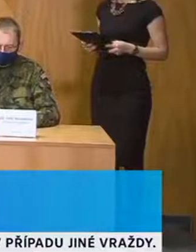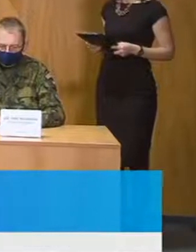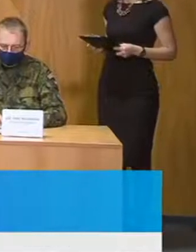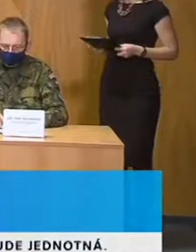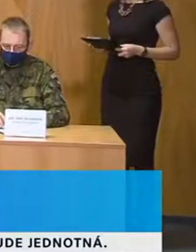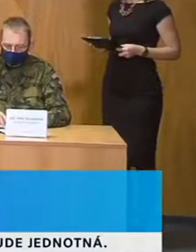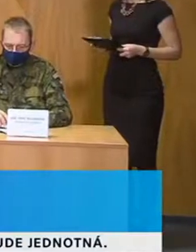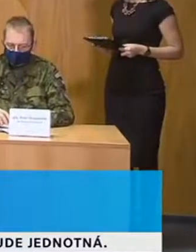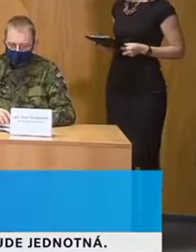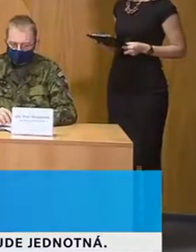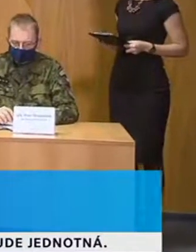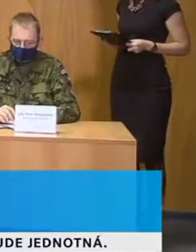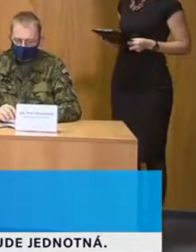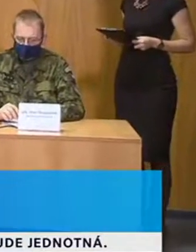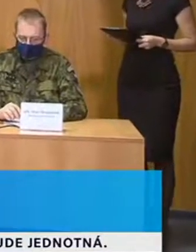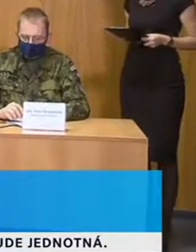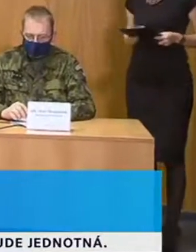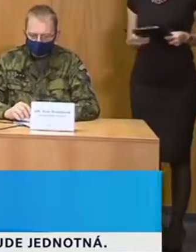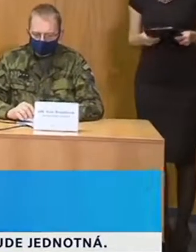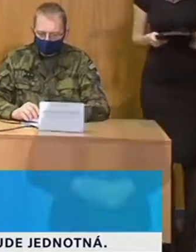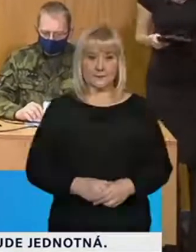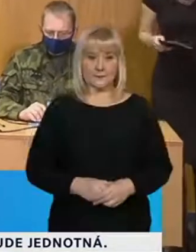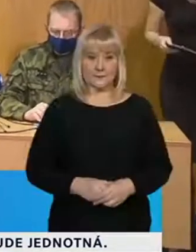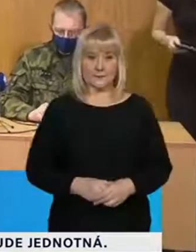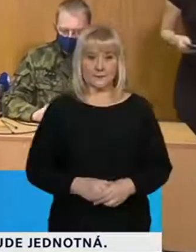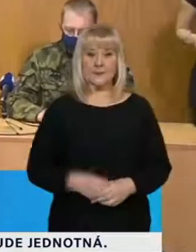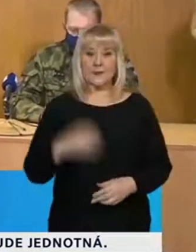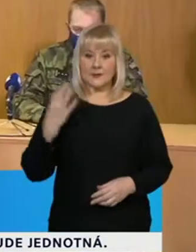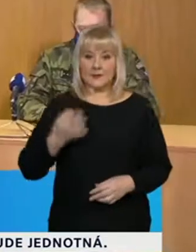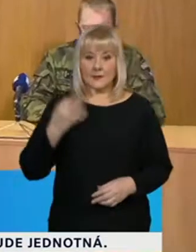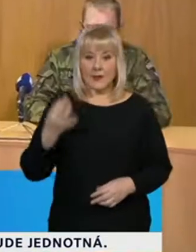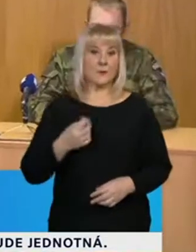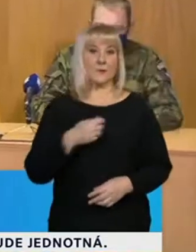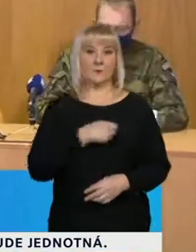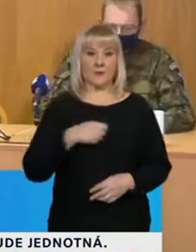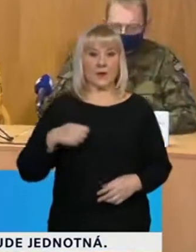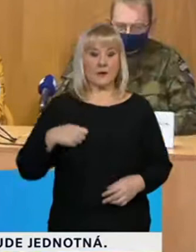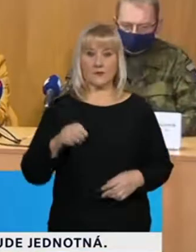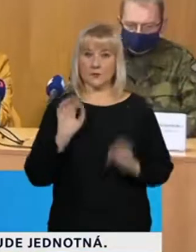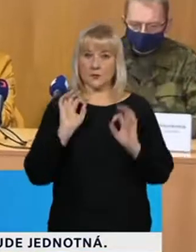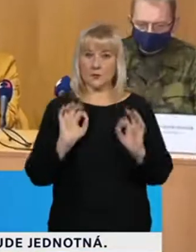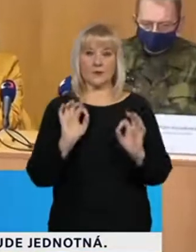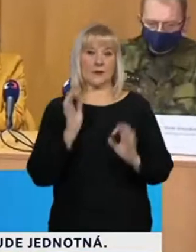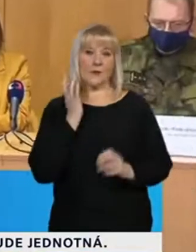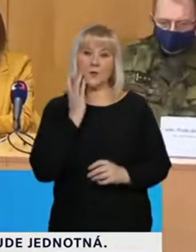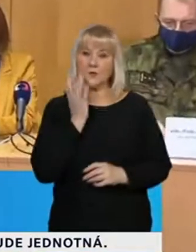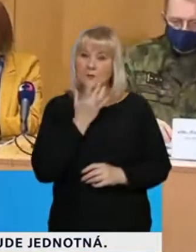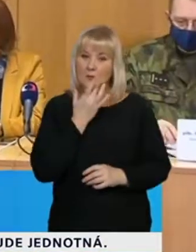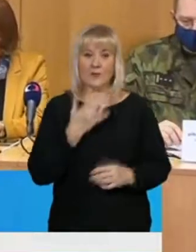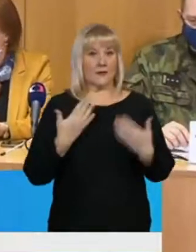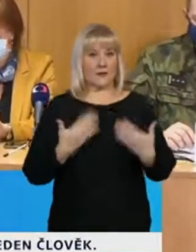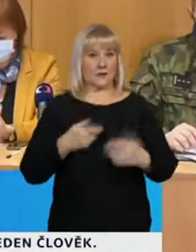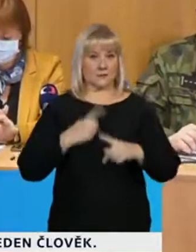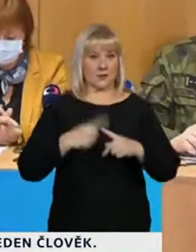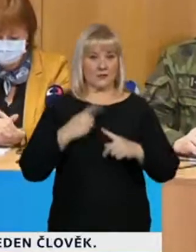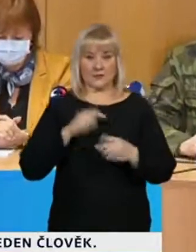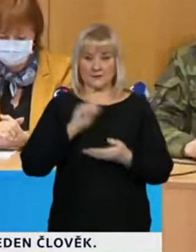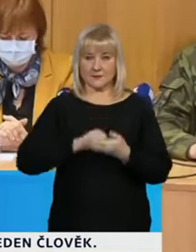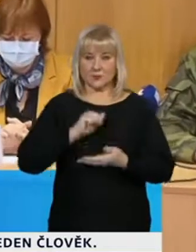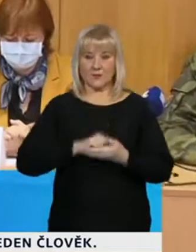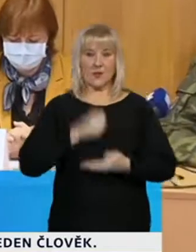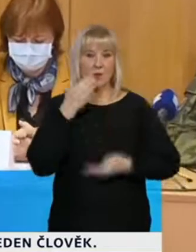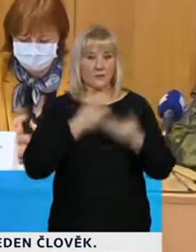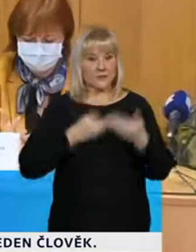Prosím, pane ministře, máte slovo. Dámy a pánové, dobré odpoledne. Na dnešní pravidelné tiskové konferenci